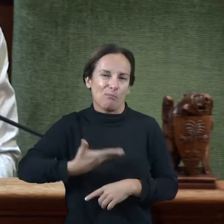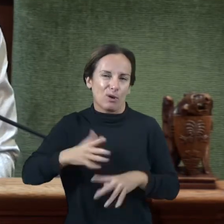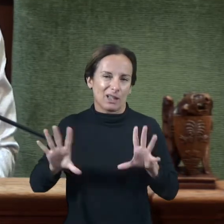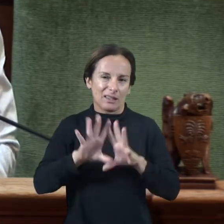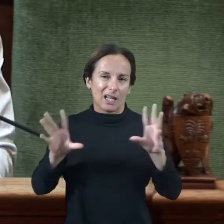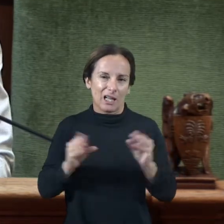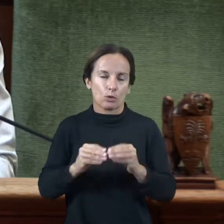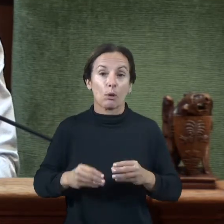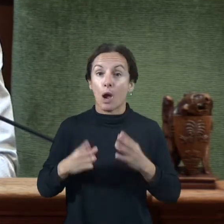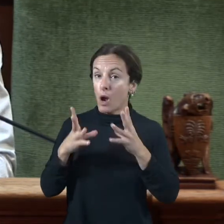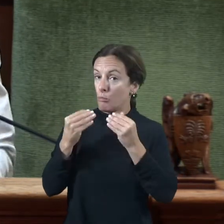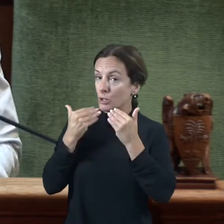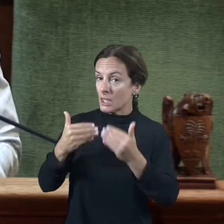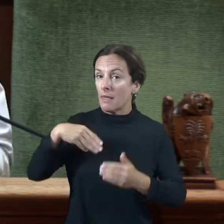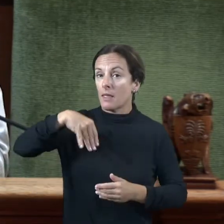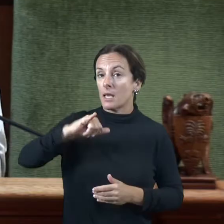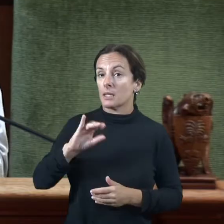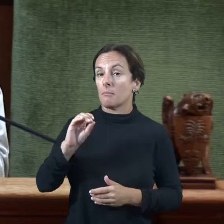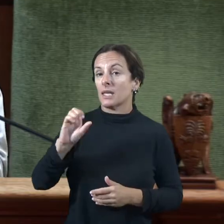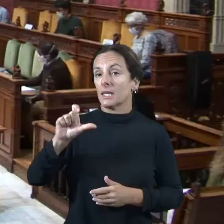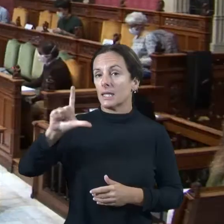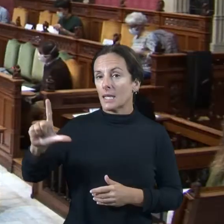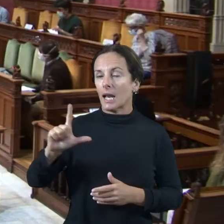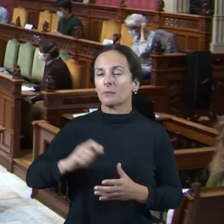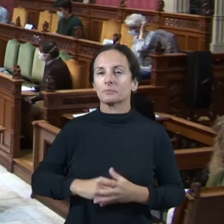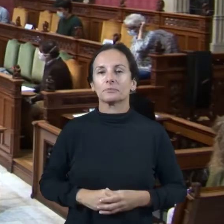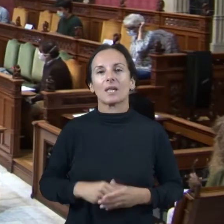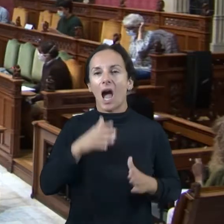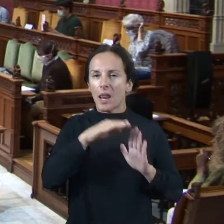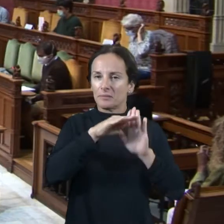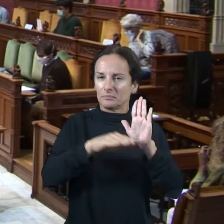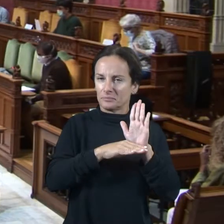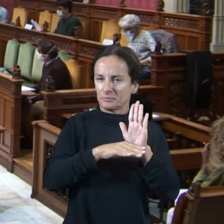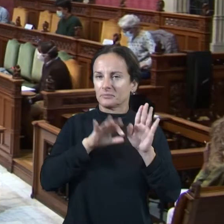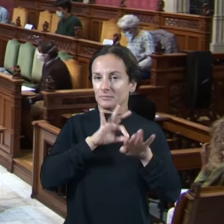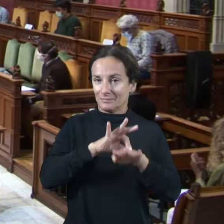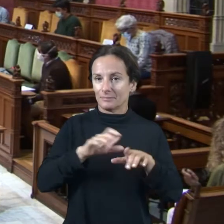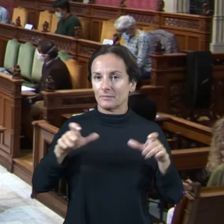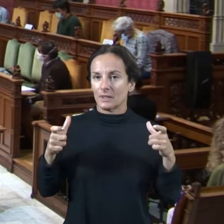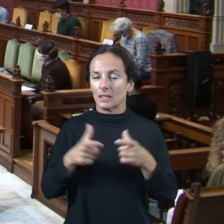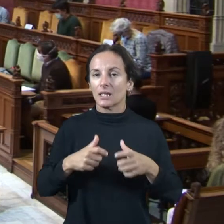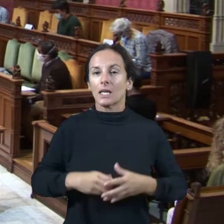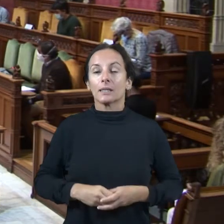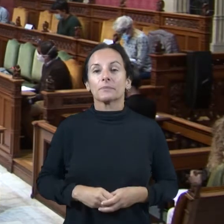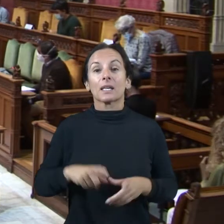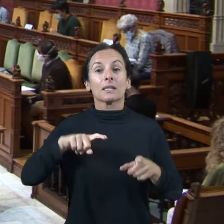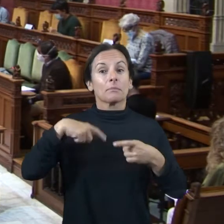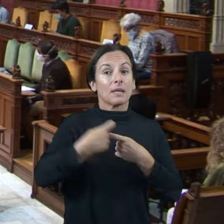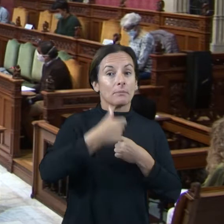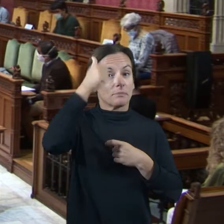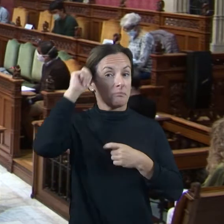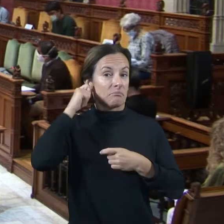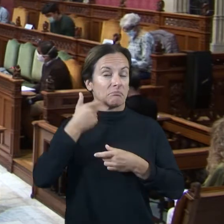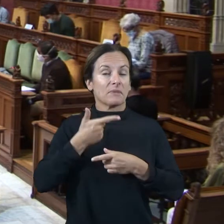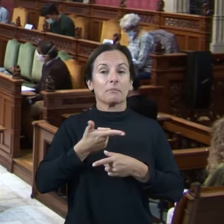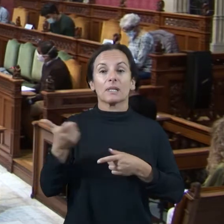Moltes gràcies Miquel Passam-ne al següent punt de l'ordre del dia que són els drets i deures dels membres del Consell Esportiu de Mallorca prens a